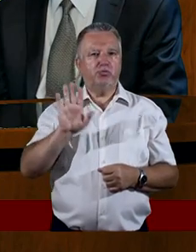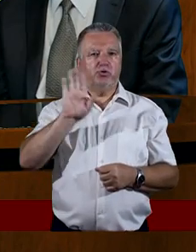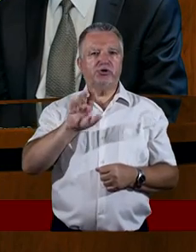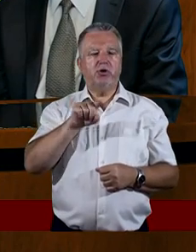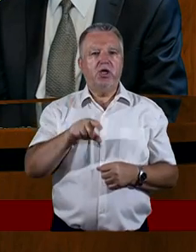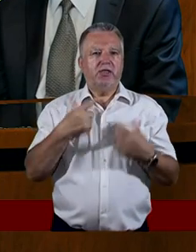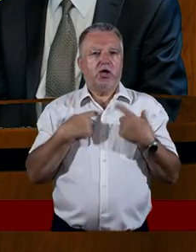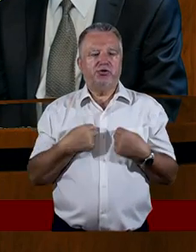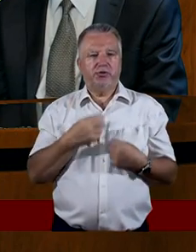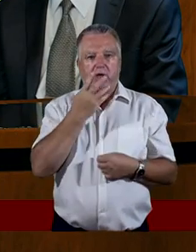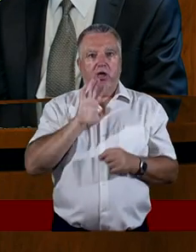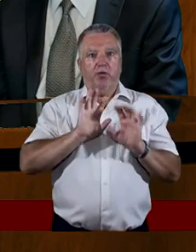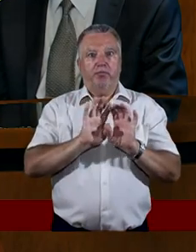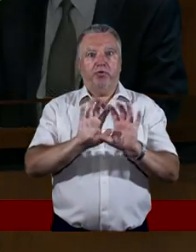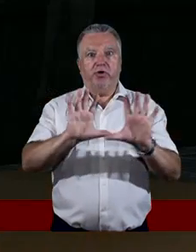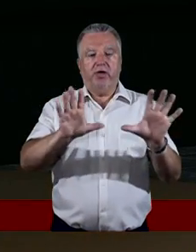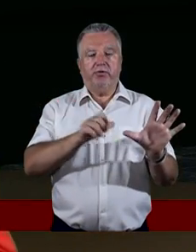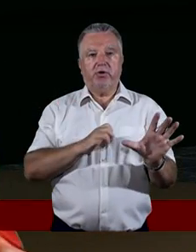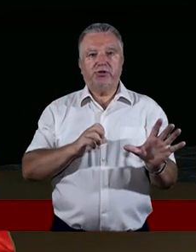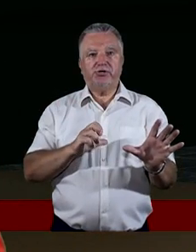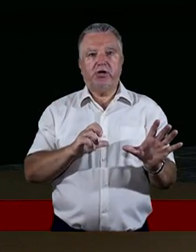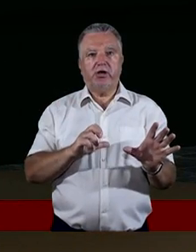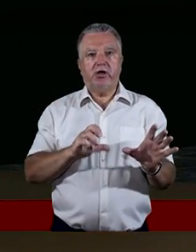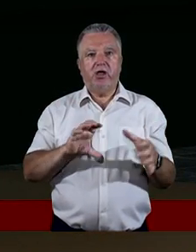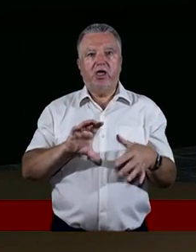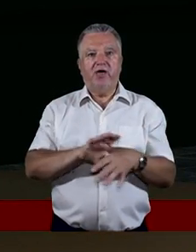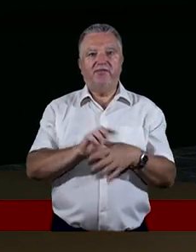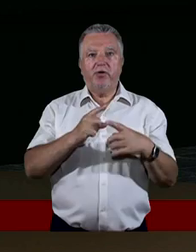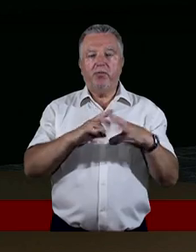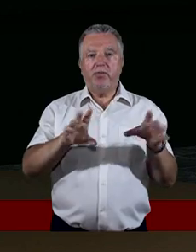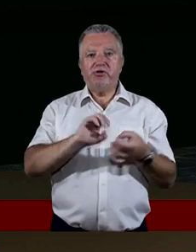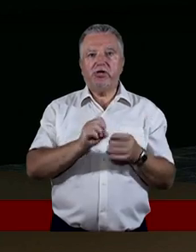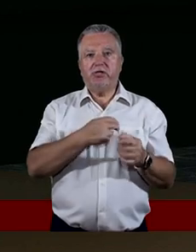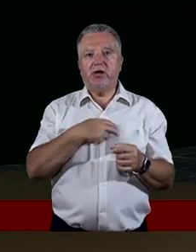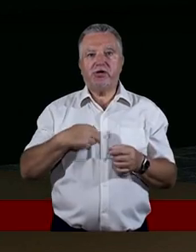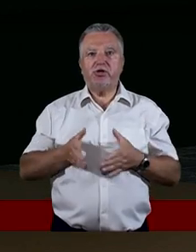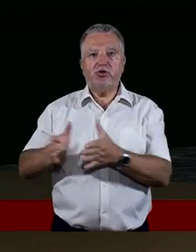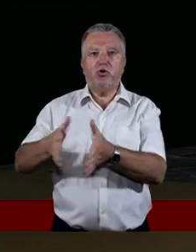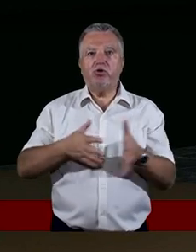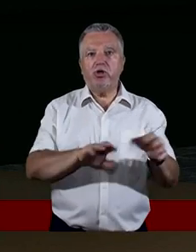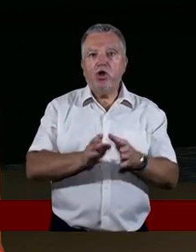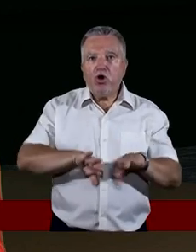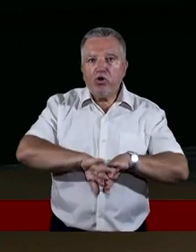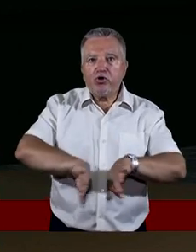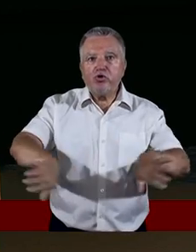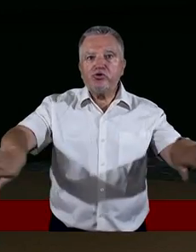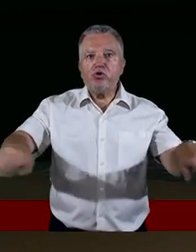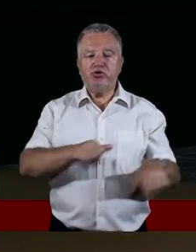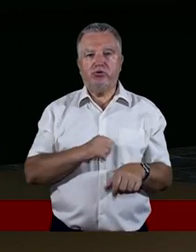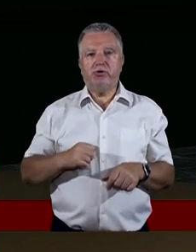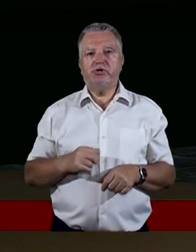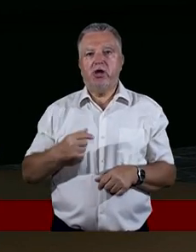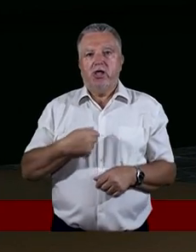takim momencie, gdzie nasze drogi się rozchodzą i ja nie wiem, czy będę miała możliwość jeszcze przekazania. Więc ja